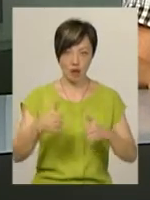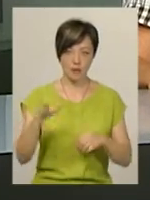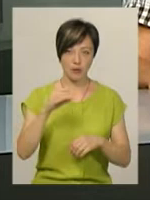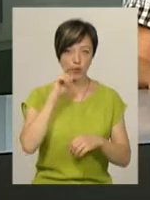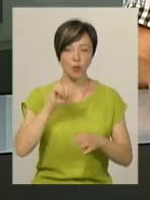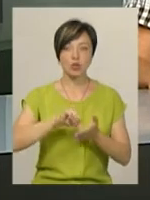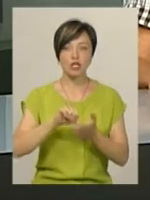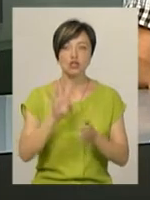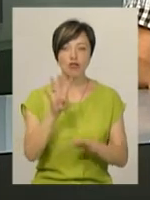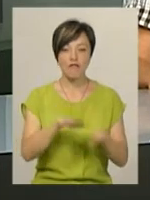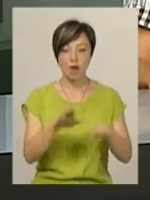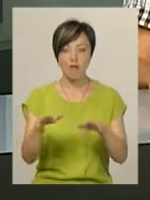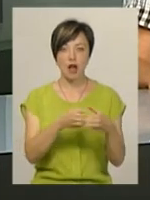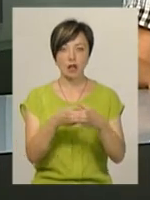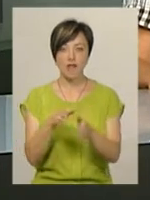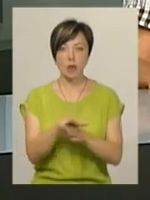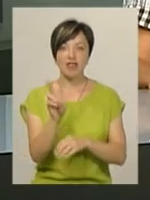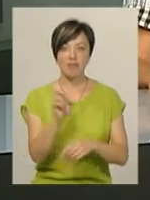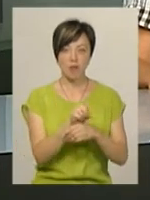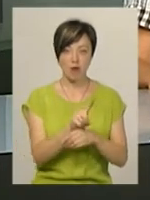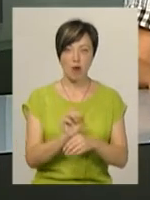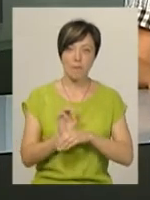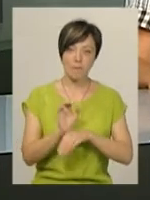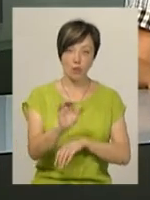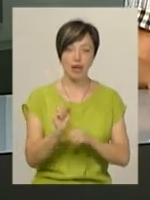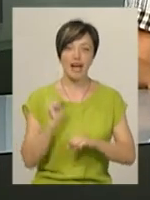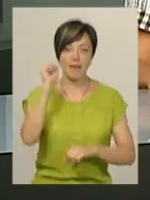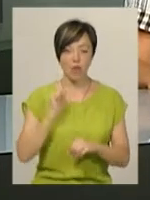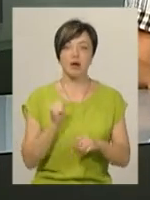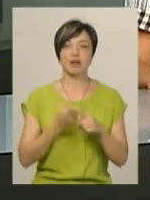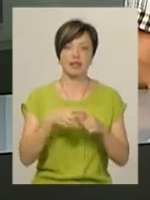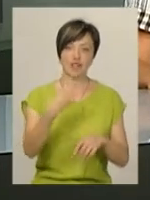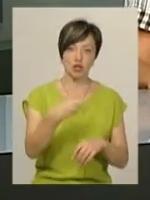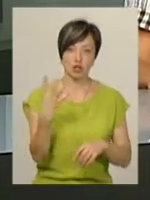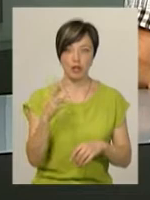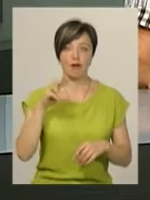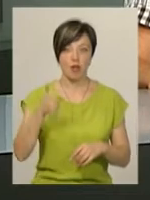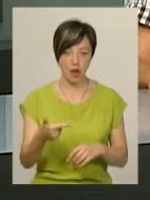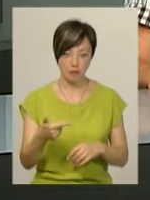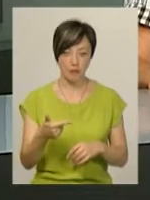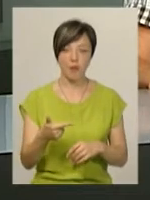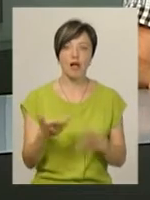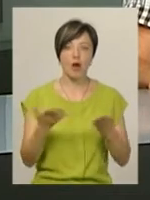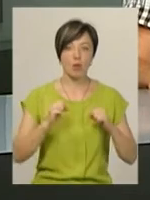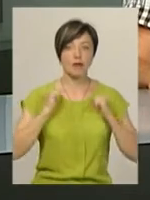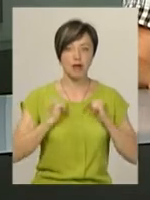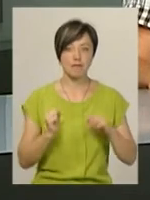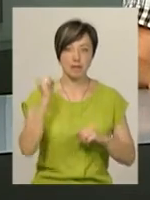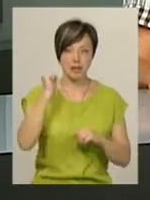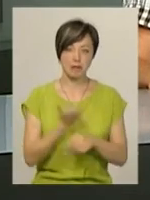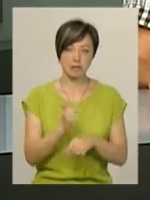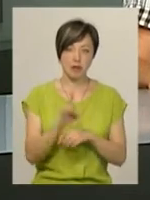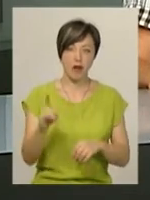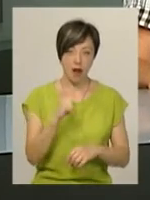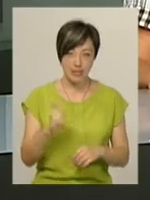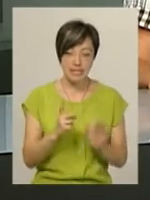Учасники в чотирьох вагових категоріях виконували дві вправи – поштух та ривок – гірями 24 кілограми, яку намагалися підняти якомога